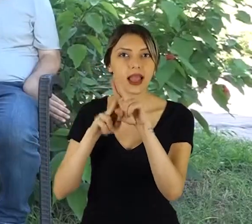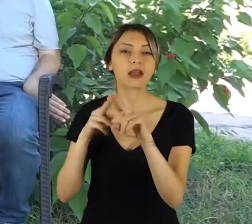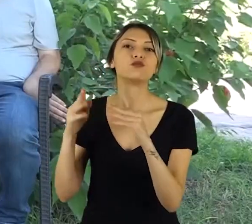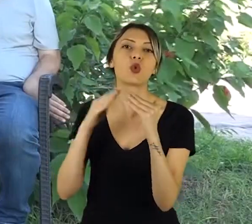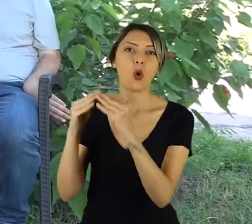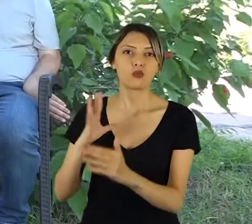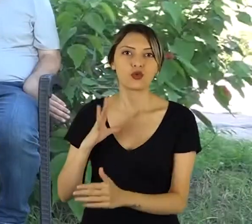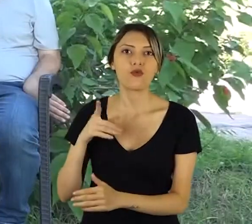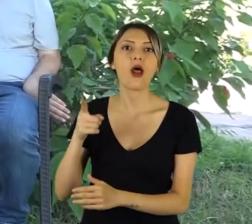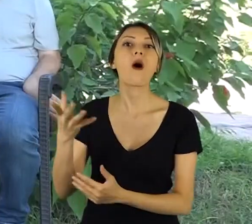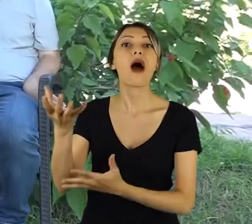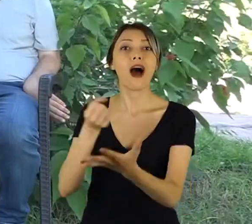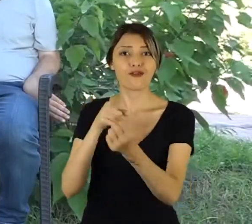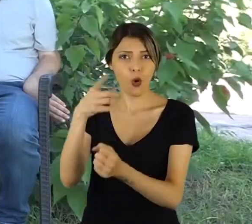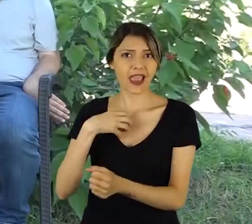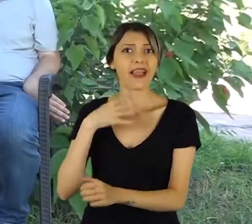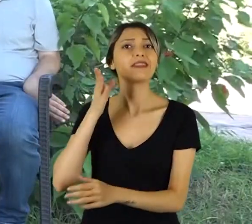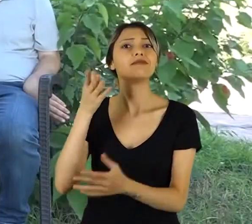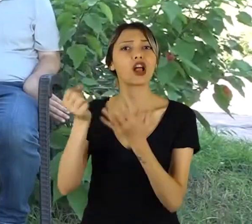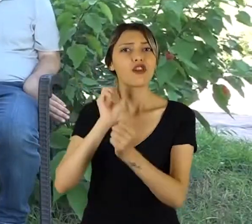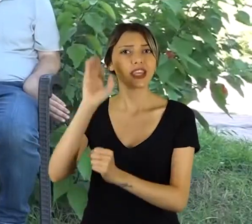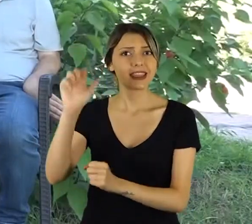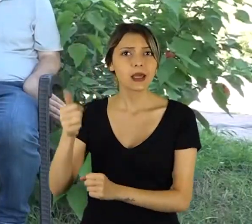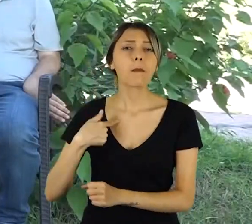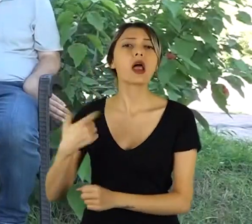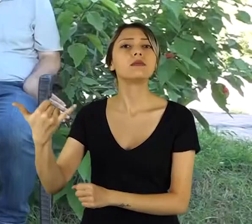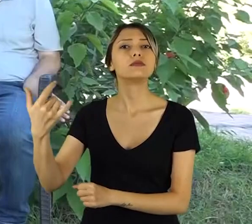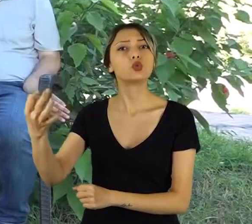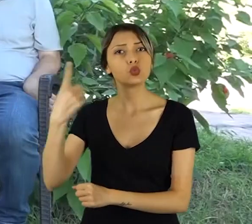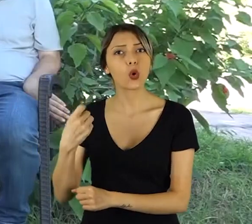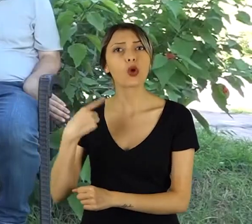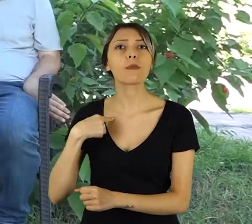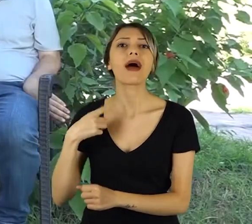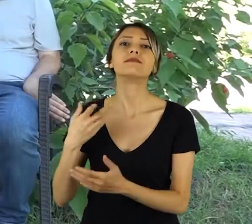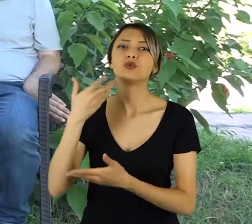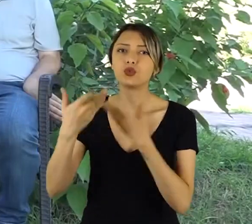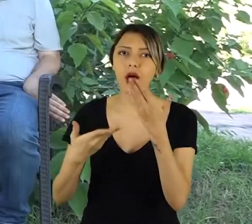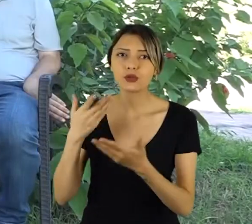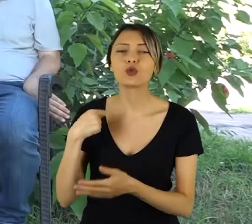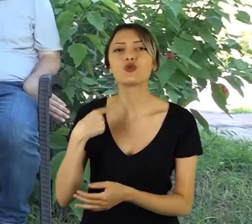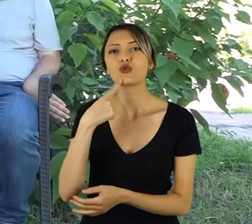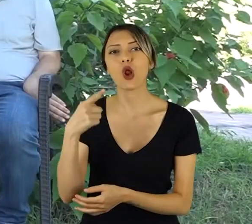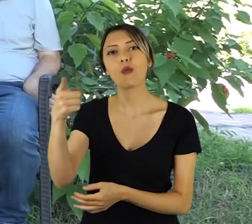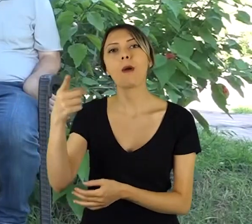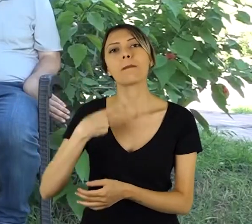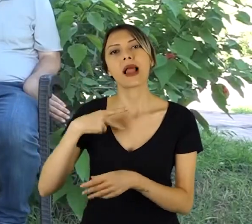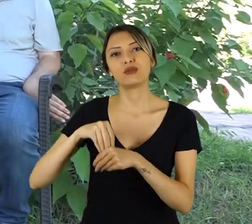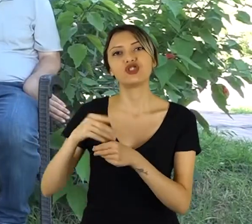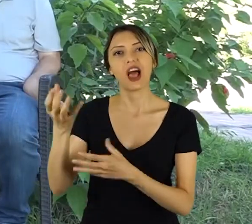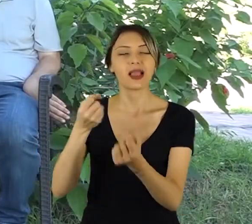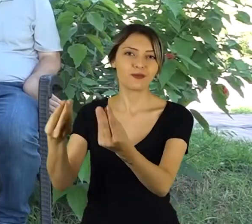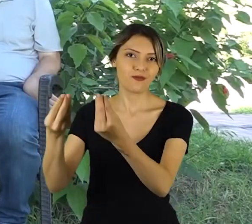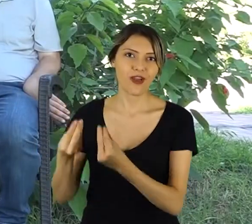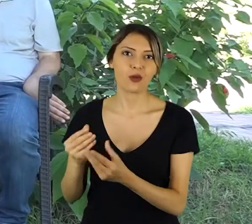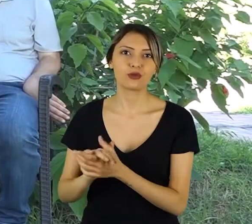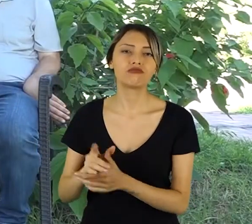gittiğinde bana söylerdi. Eksiğimi söylerdi. O da gelip alırdı bana. Teşekkür ederim. Ayriyetten ara ara